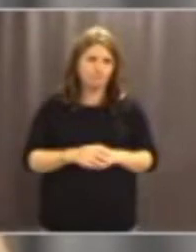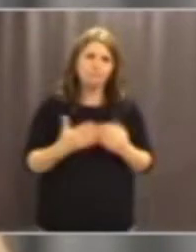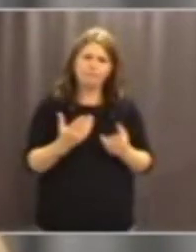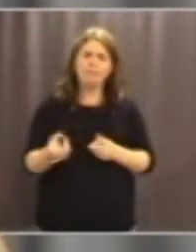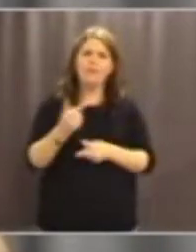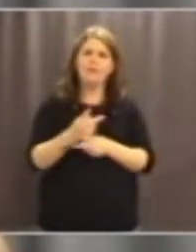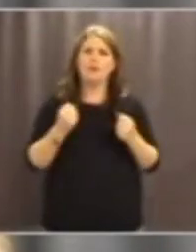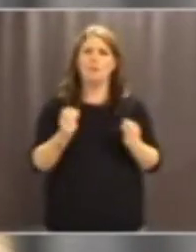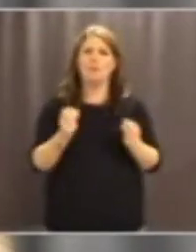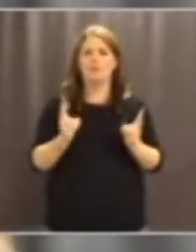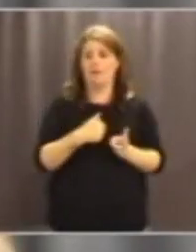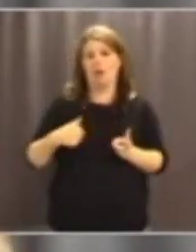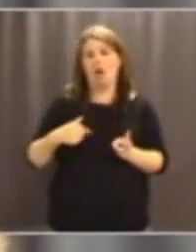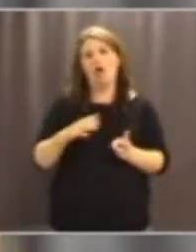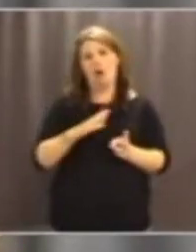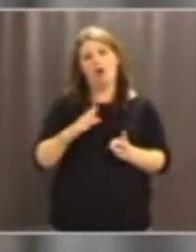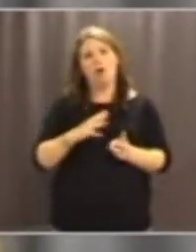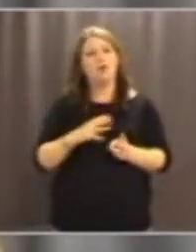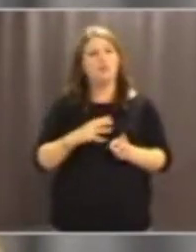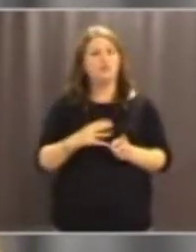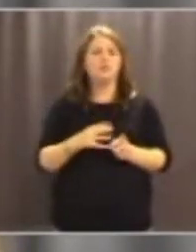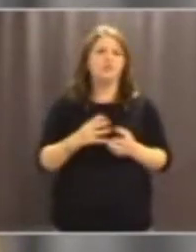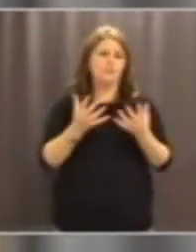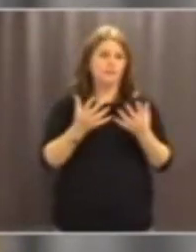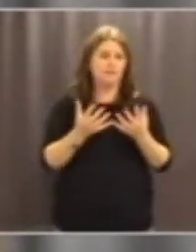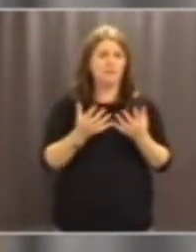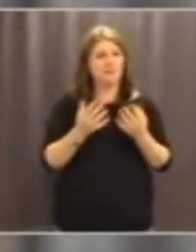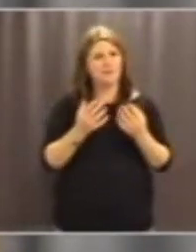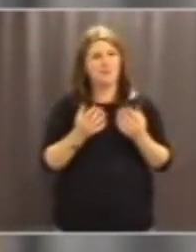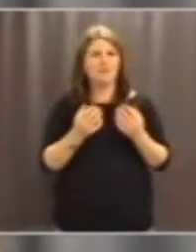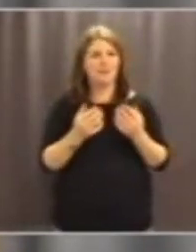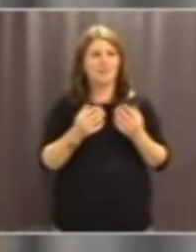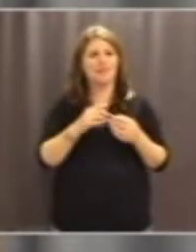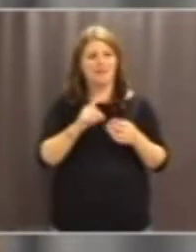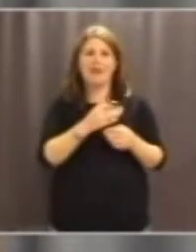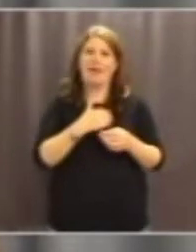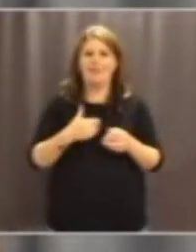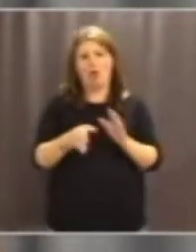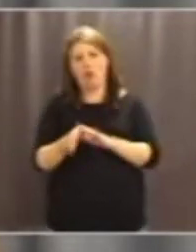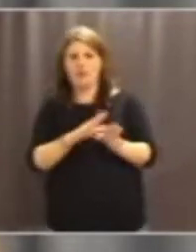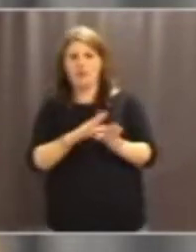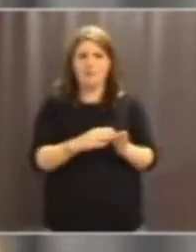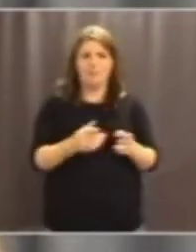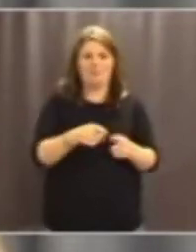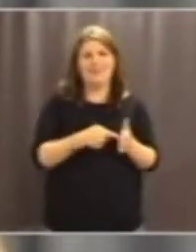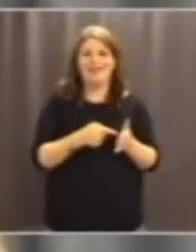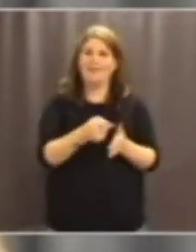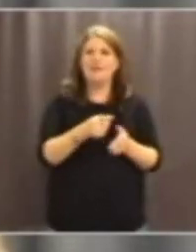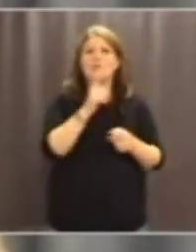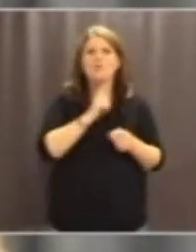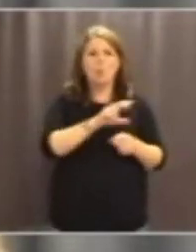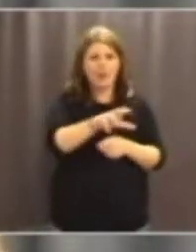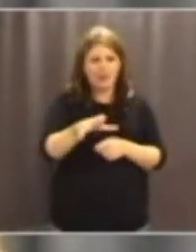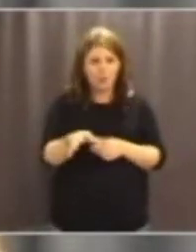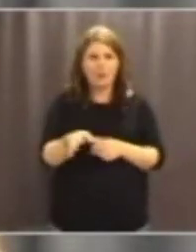också har fastslagat att vi har kapacitetbrist på västra och södra stambanorna speciellt i och nära storstadsregionerna Utredaren